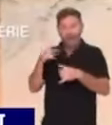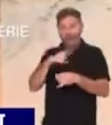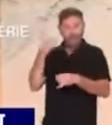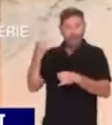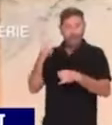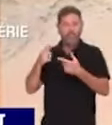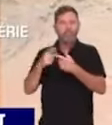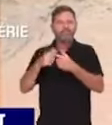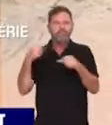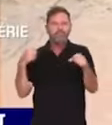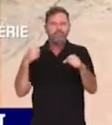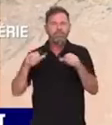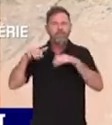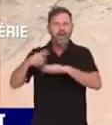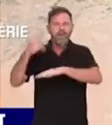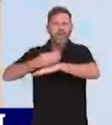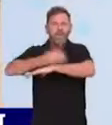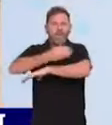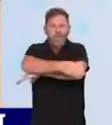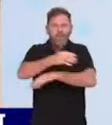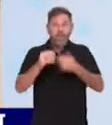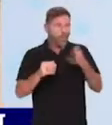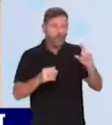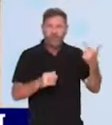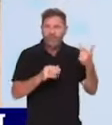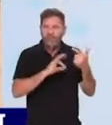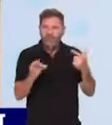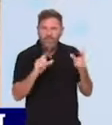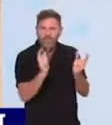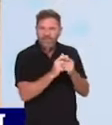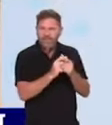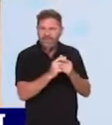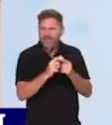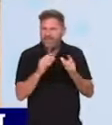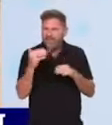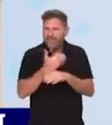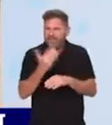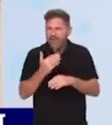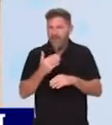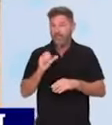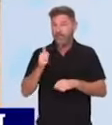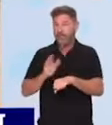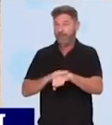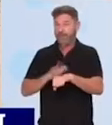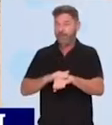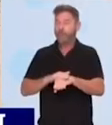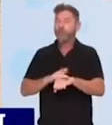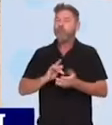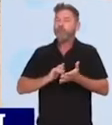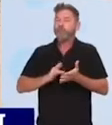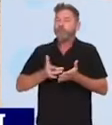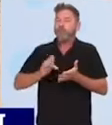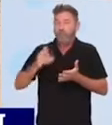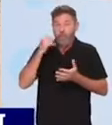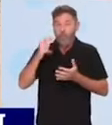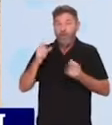par les autorités algériennes. Patrick Sos, que sait-on de ce qui s'est passé ? Déjà, un avertissement, c'est une affaire sensible, parce que vous voyez la carte,